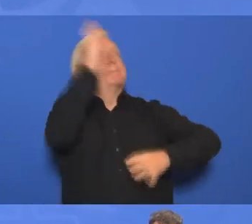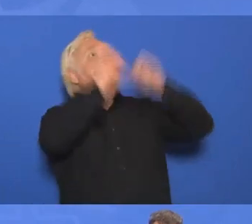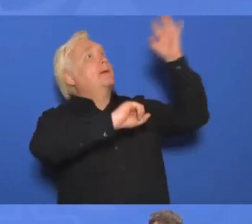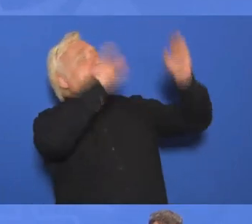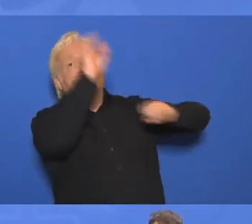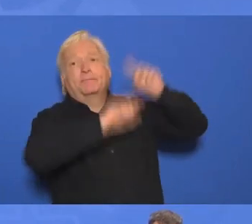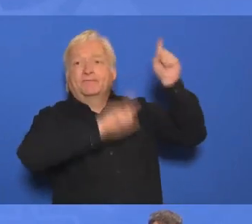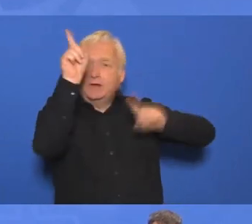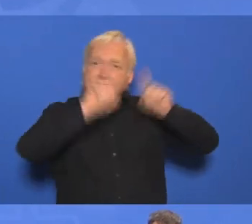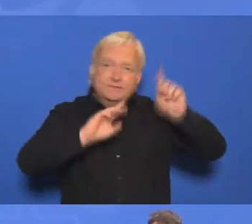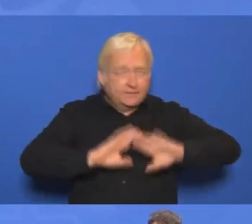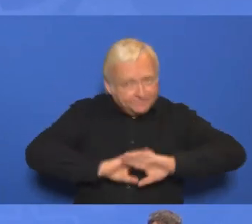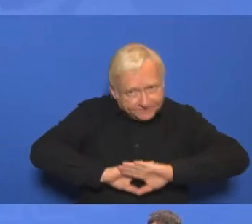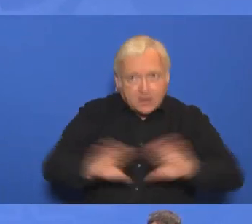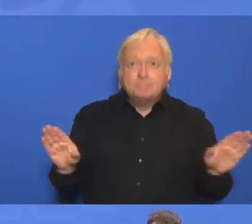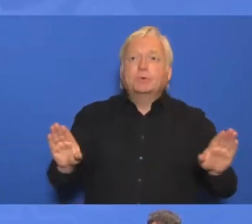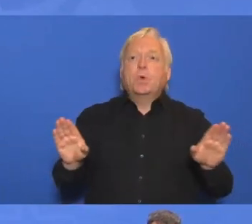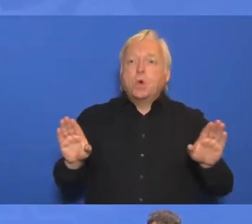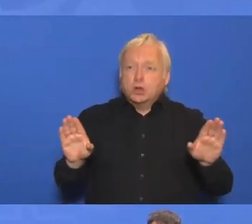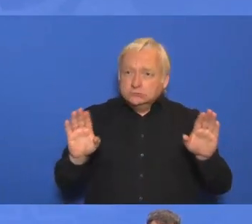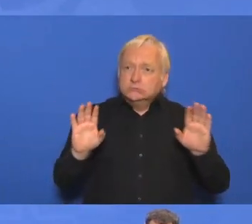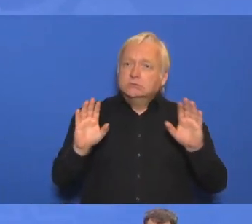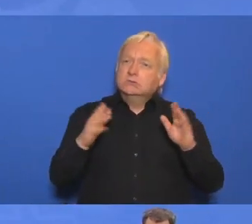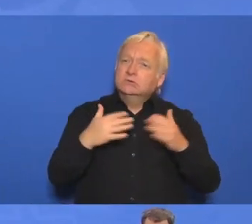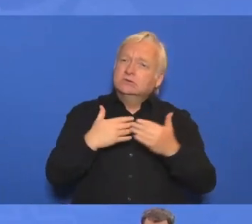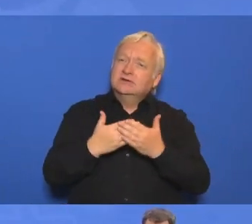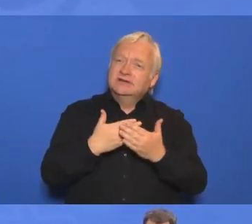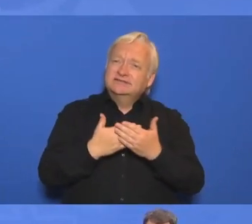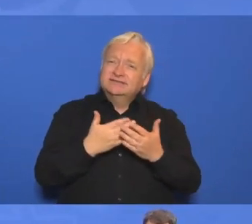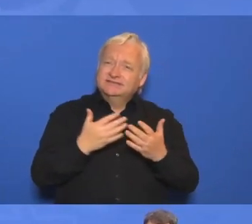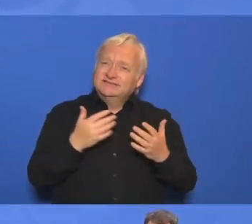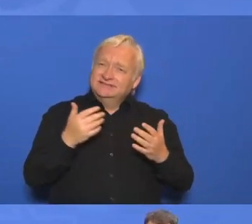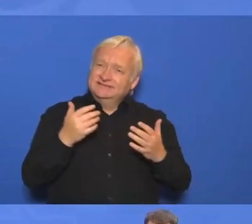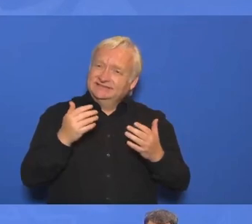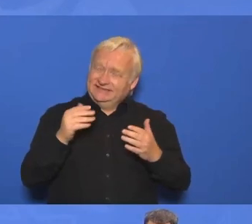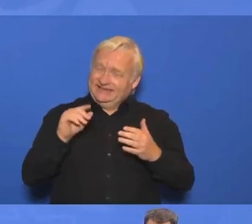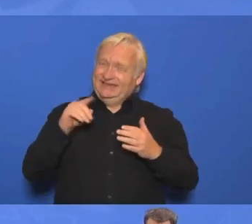Neujahrsnacht die Krankenhäuser. Warum ist es zu diesem Beschluss nicht gekommen?